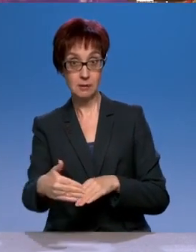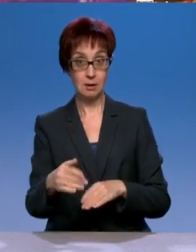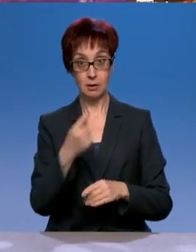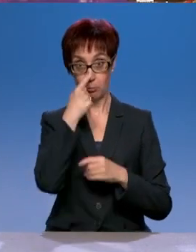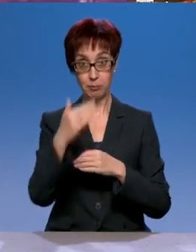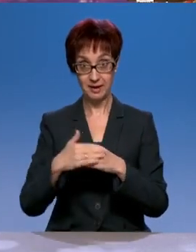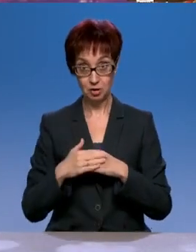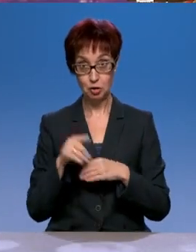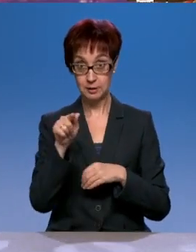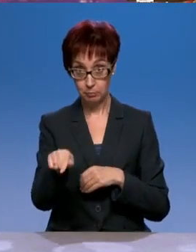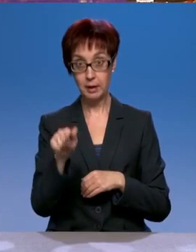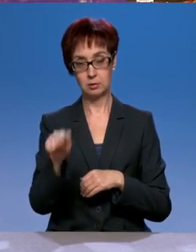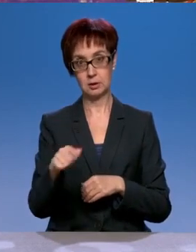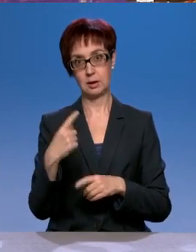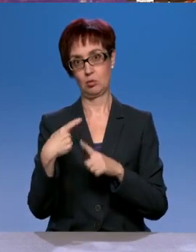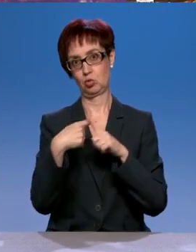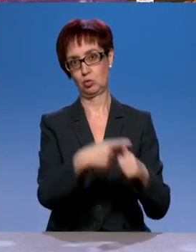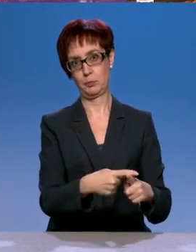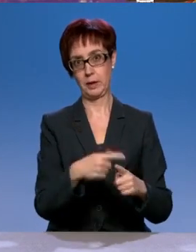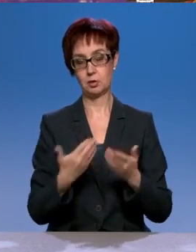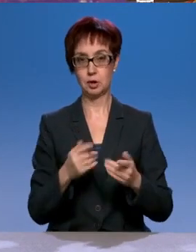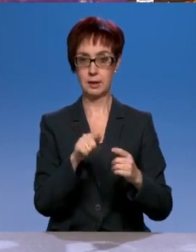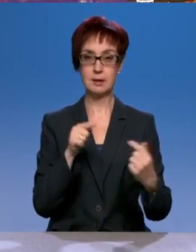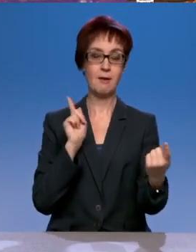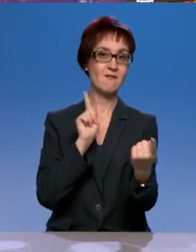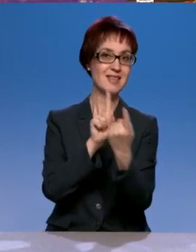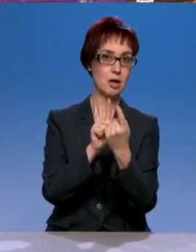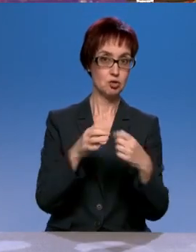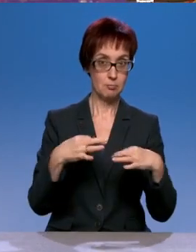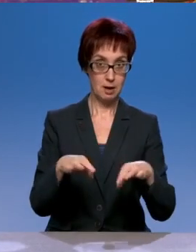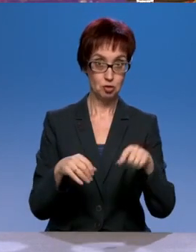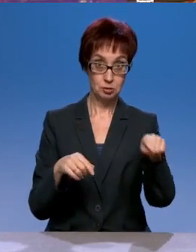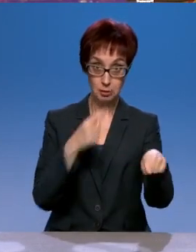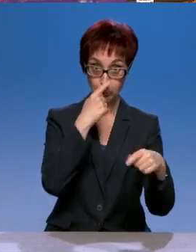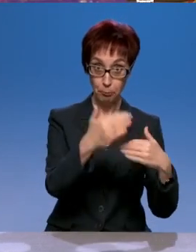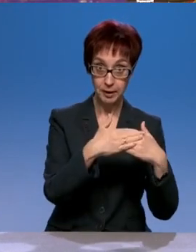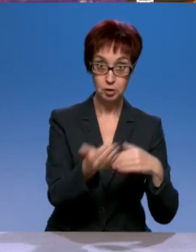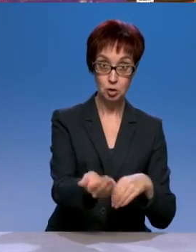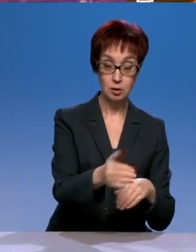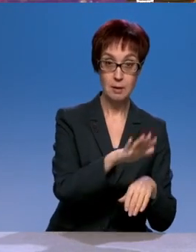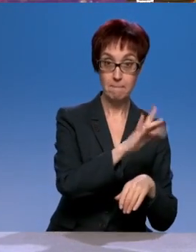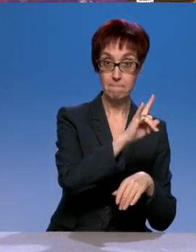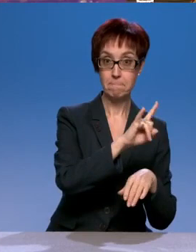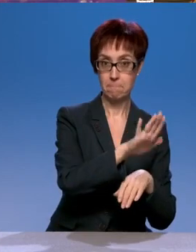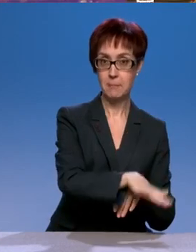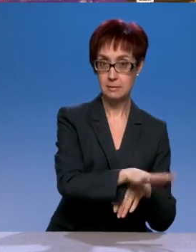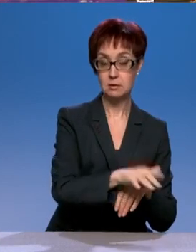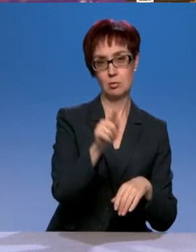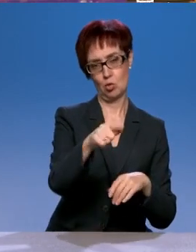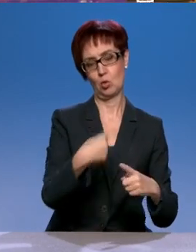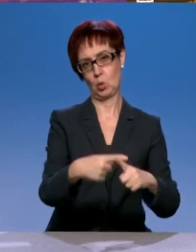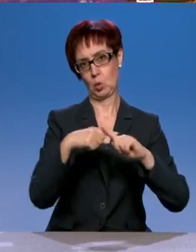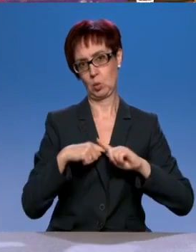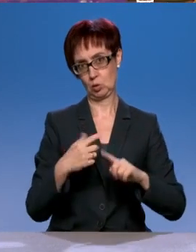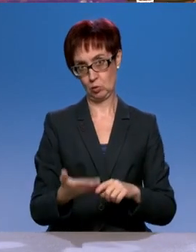она вообще однополосная, она тоже грунтовка. А вот раз мы о грунтовке заговорили, а почему грунтовка? Это... Ну, я понимаю, почему грунтовка там на территории